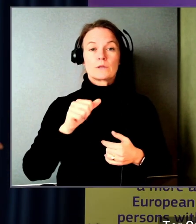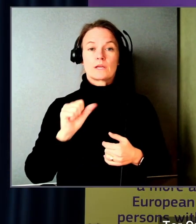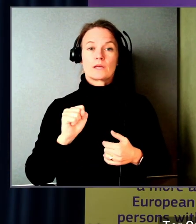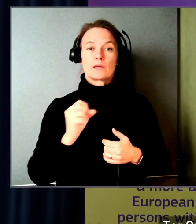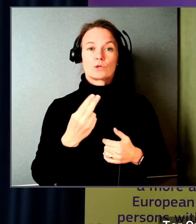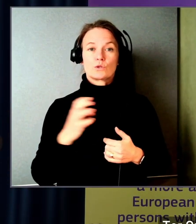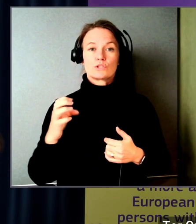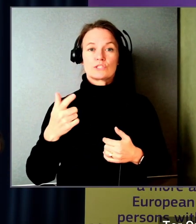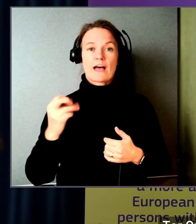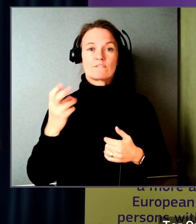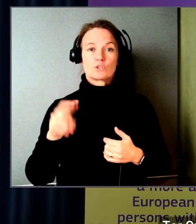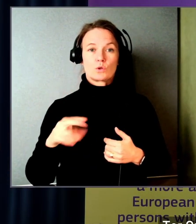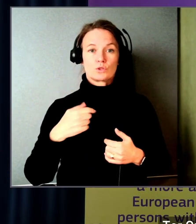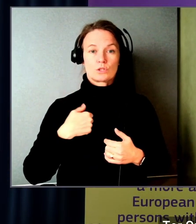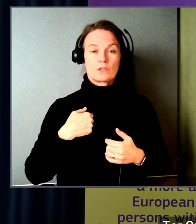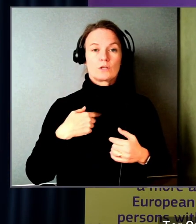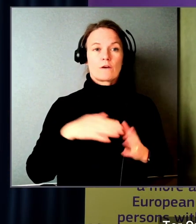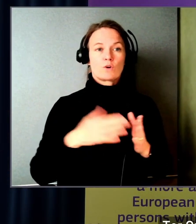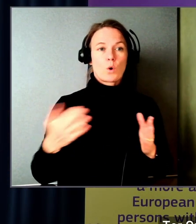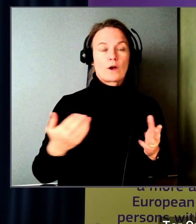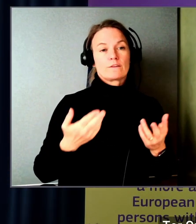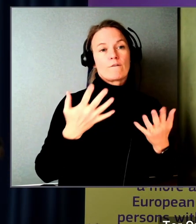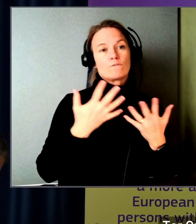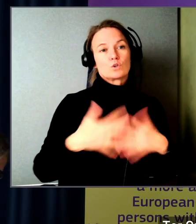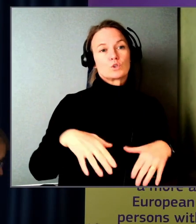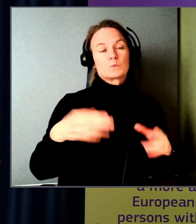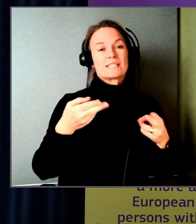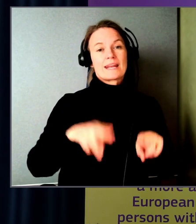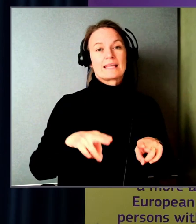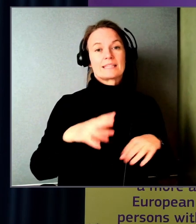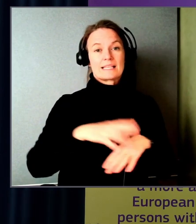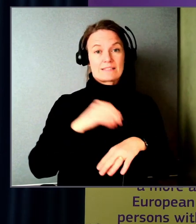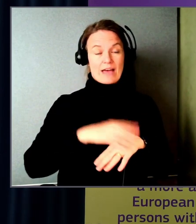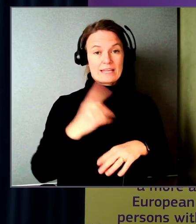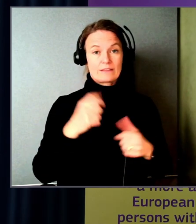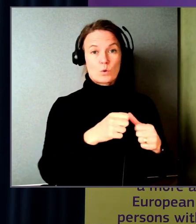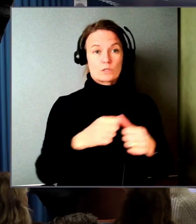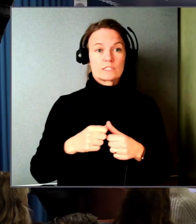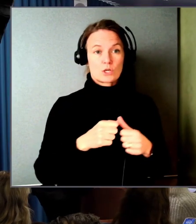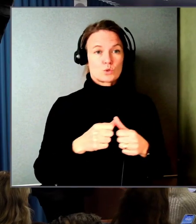och jag kommer då från Funktionsrätt Sverige, en organisation